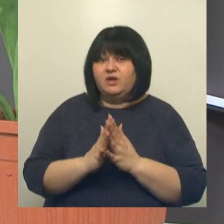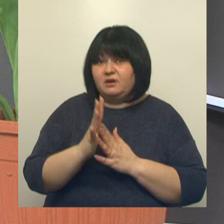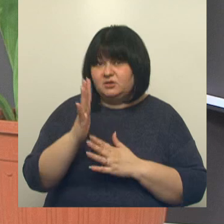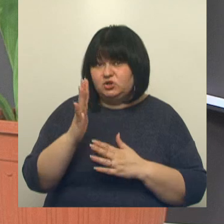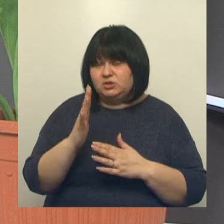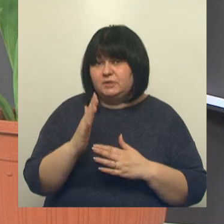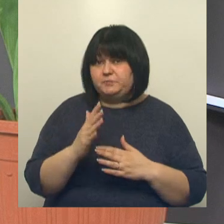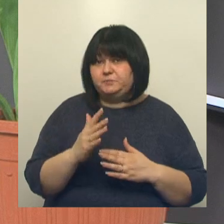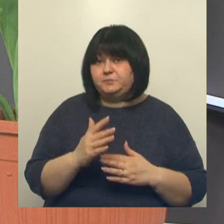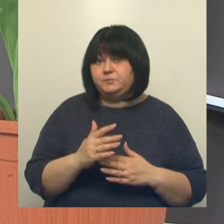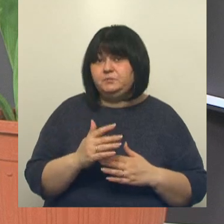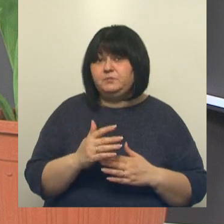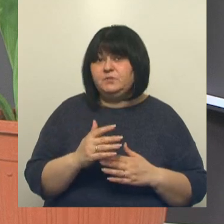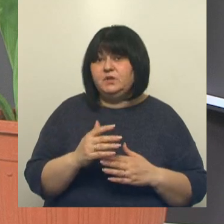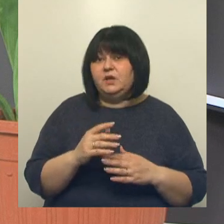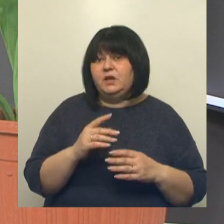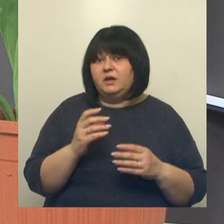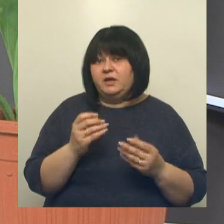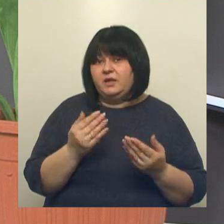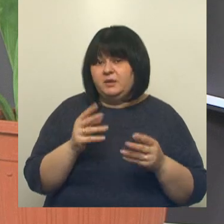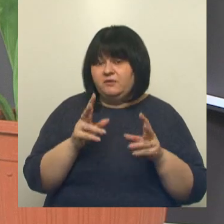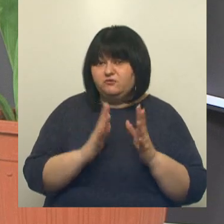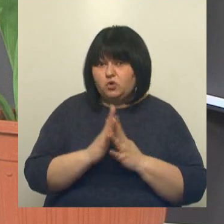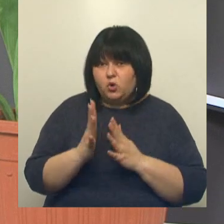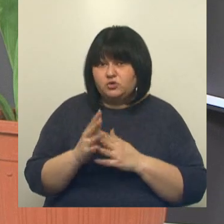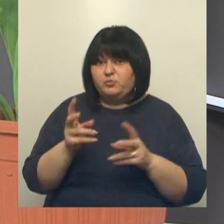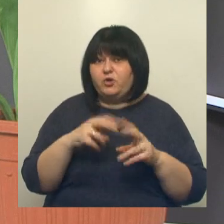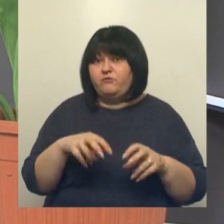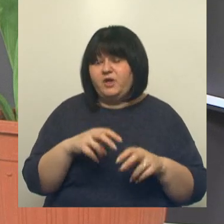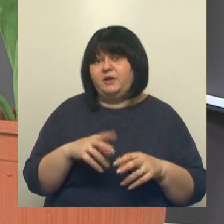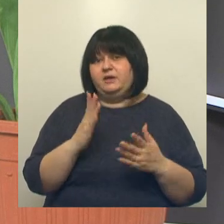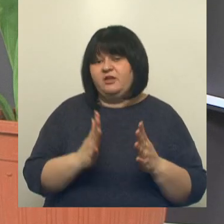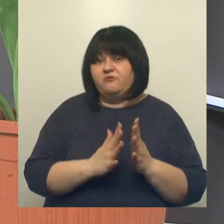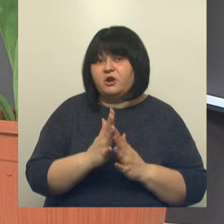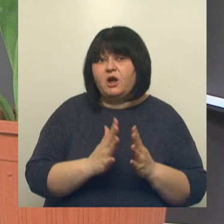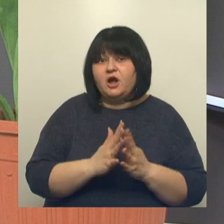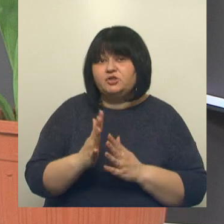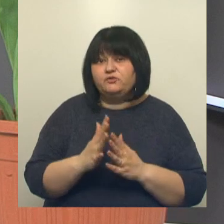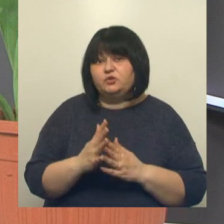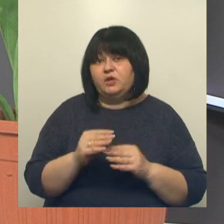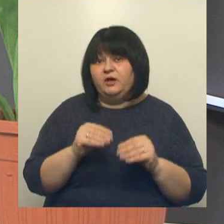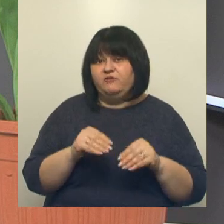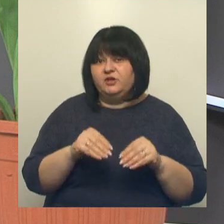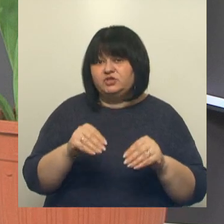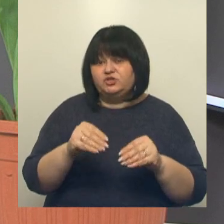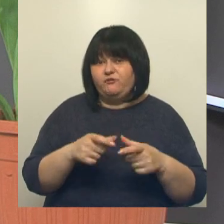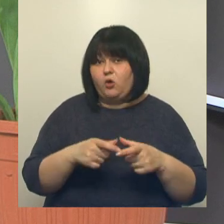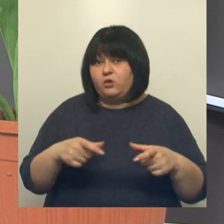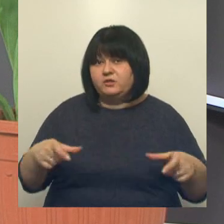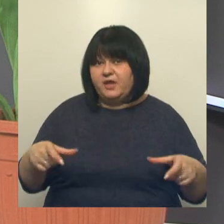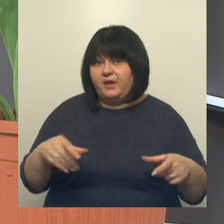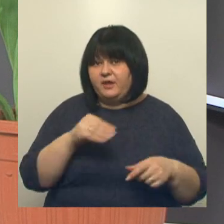И всхожесть проверена. И выращиваются, высажены цветы в контейнер